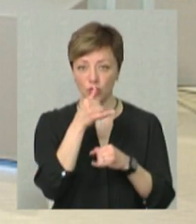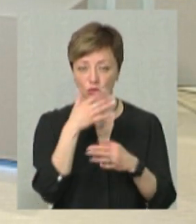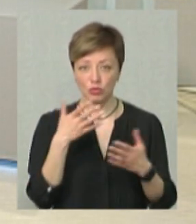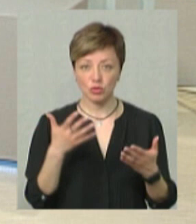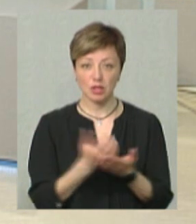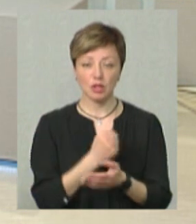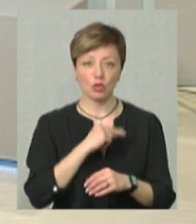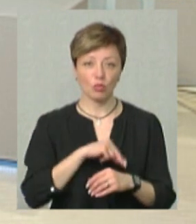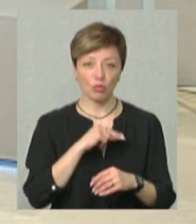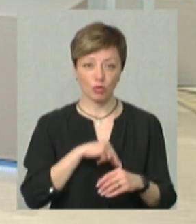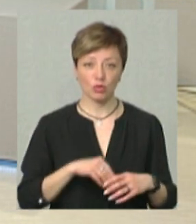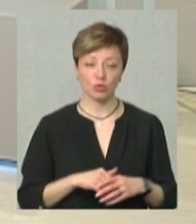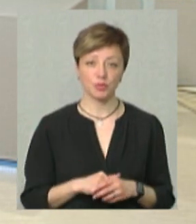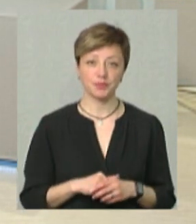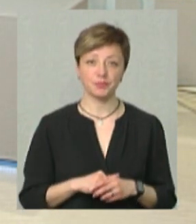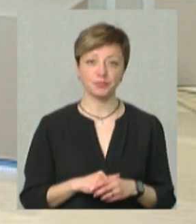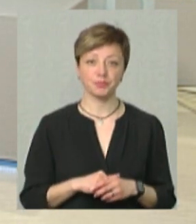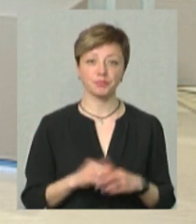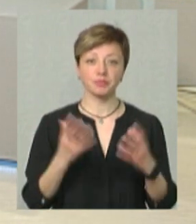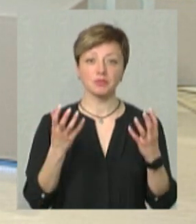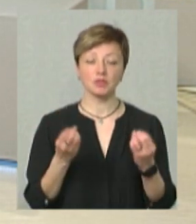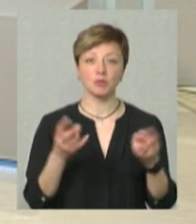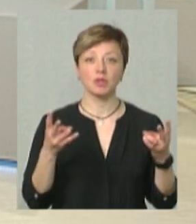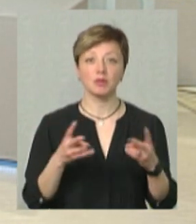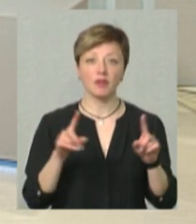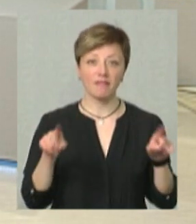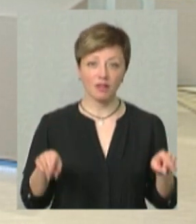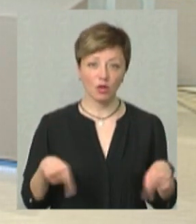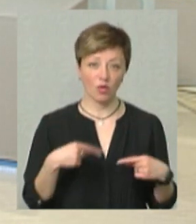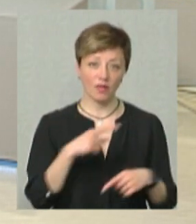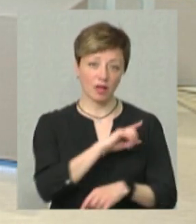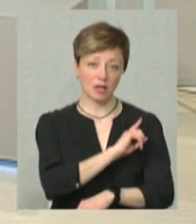можуть знайти. І ще потрібно реабілітуватися.